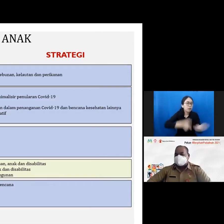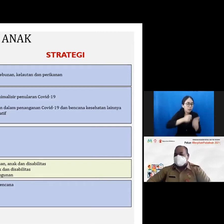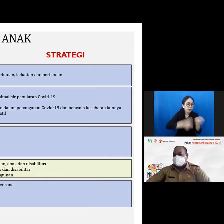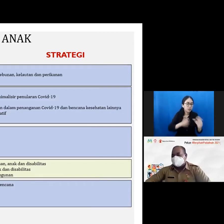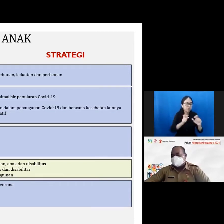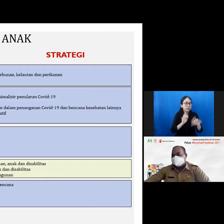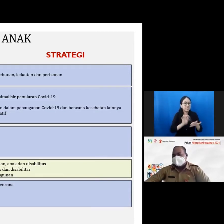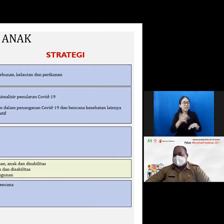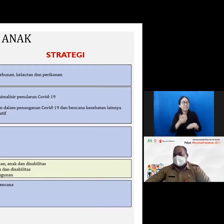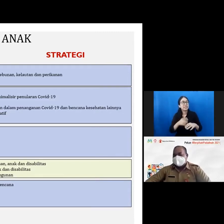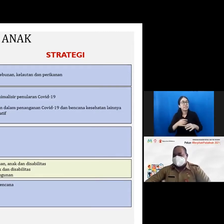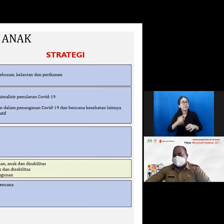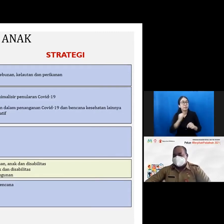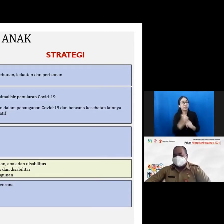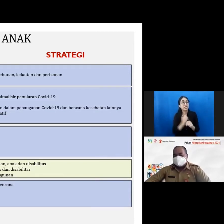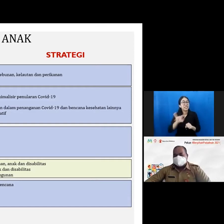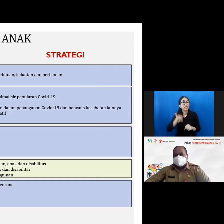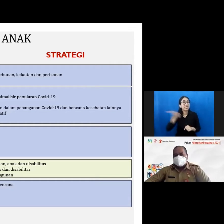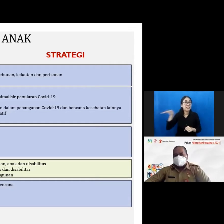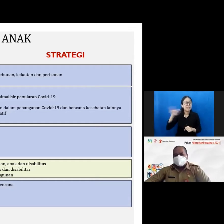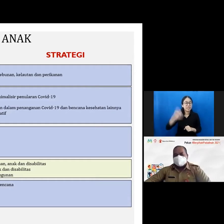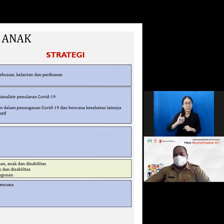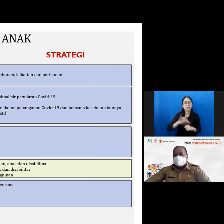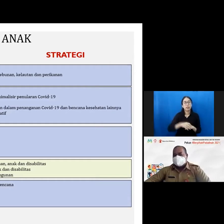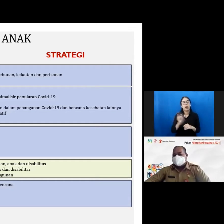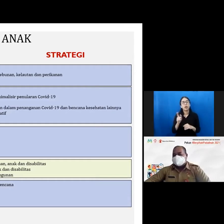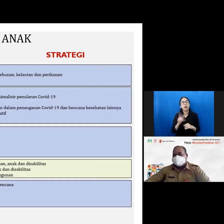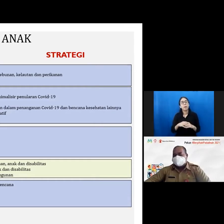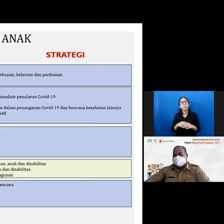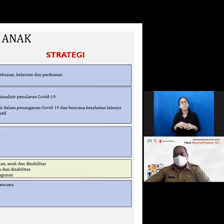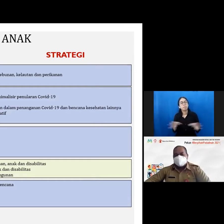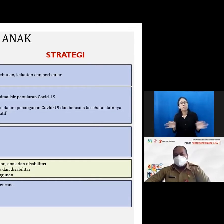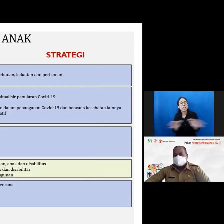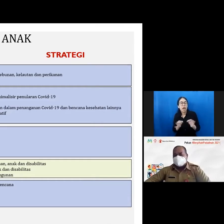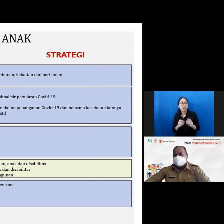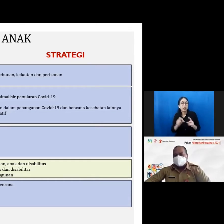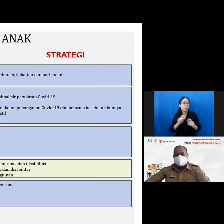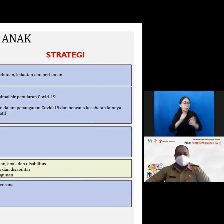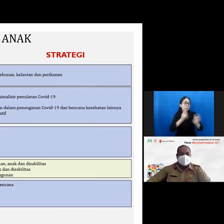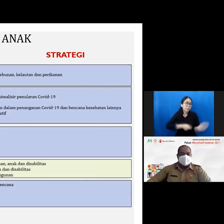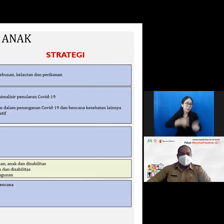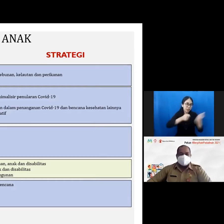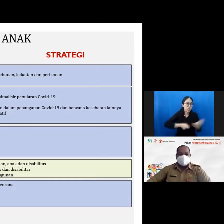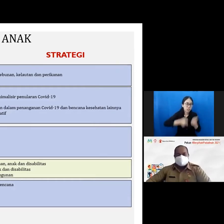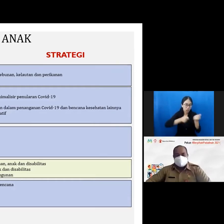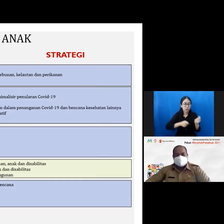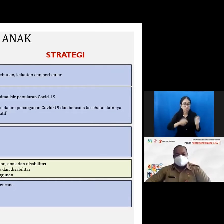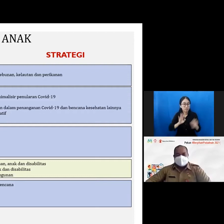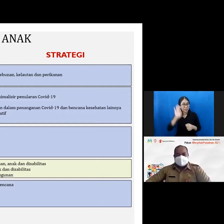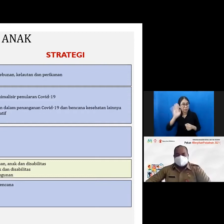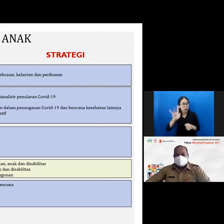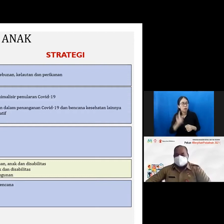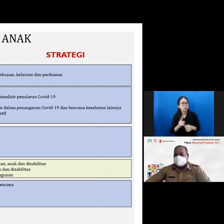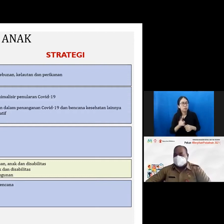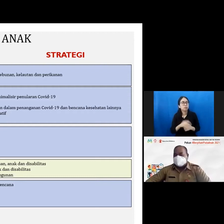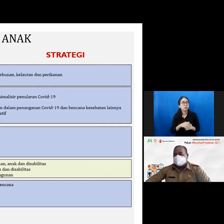kita berharap bahwa pendekatan pertanian kedepan harus benar-benar juga menyiapkan